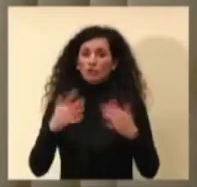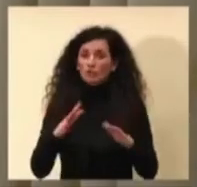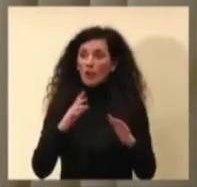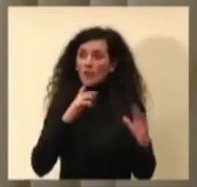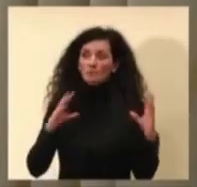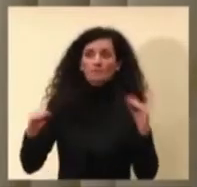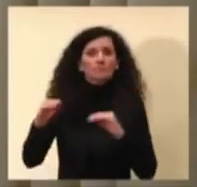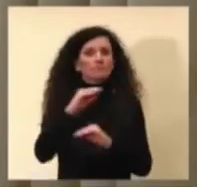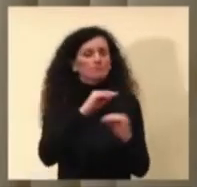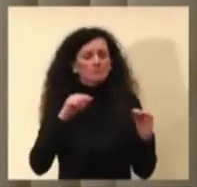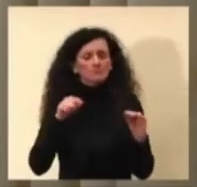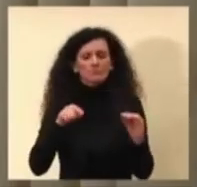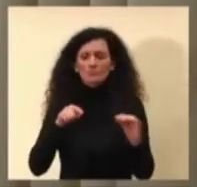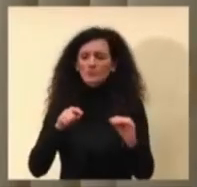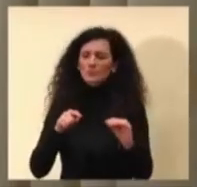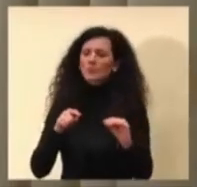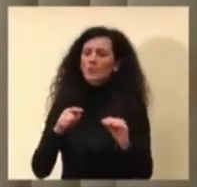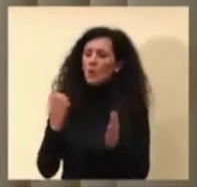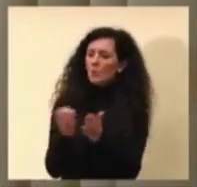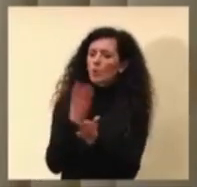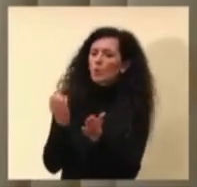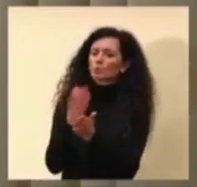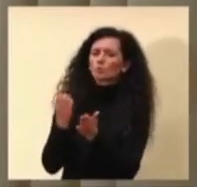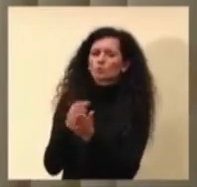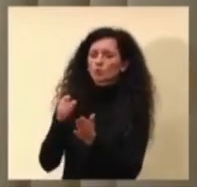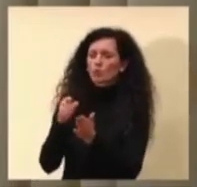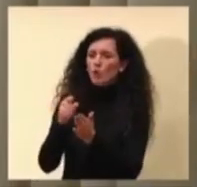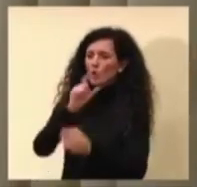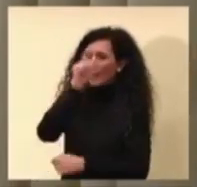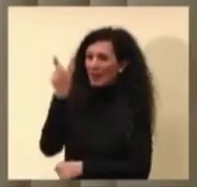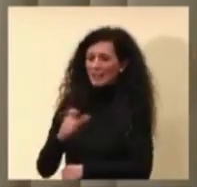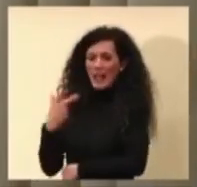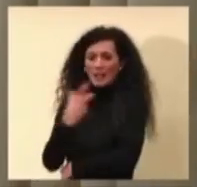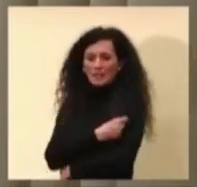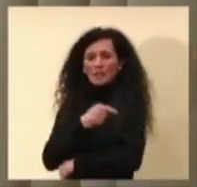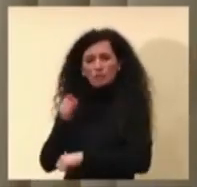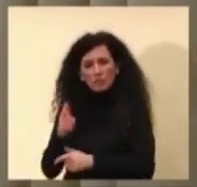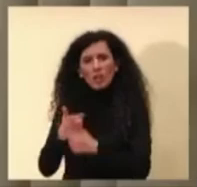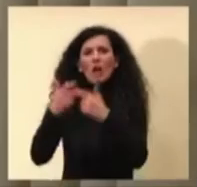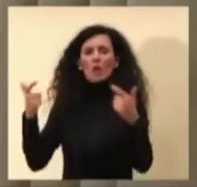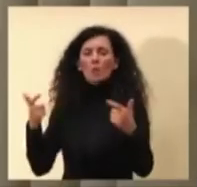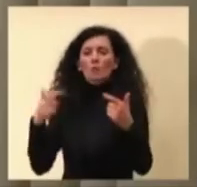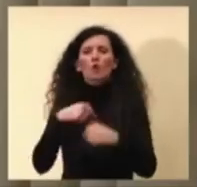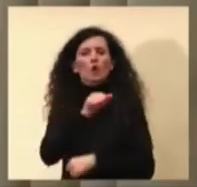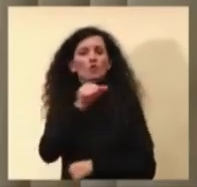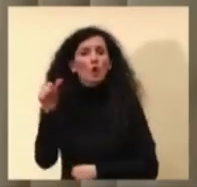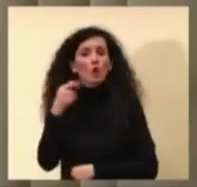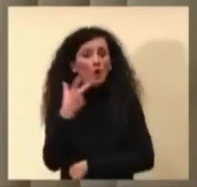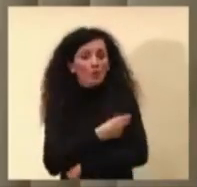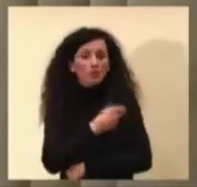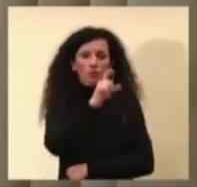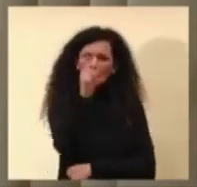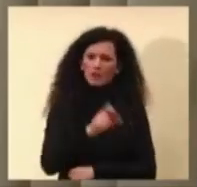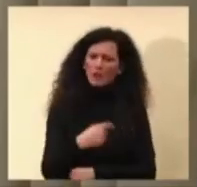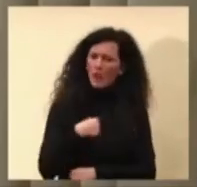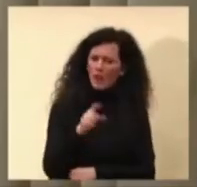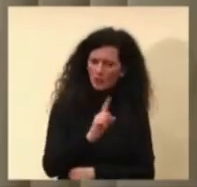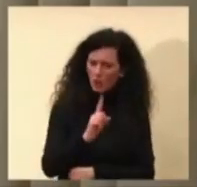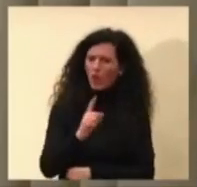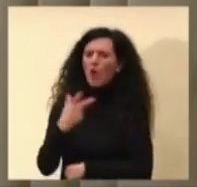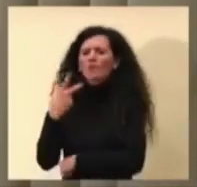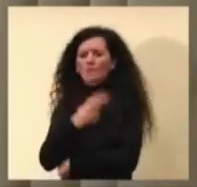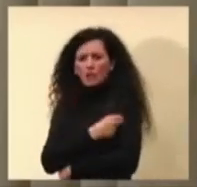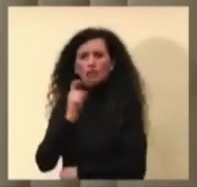giorni di incrementare la produzione di vaccini in Italia, non parlo solo di vaccini italiani, ma anche di vaccini